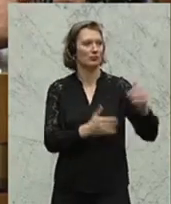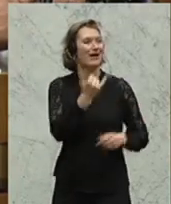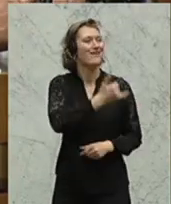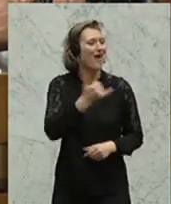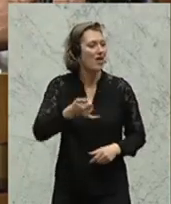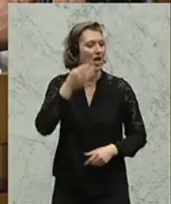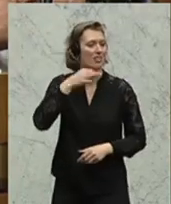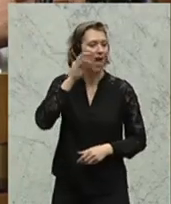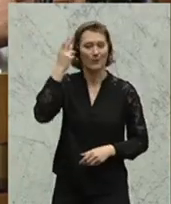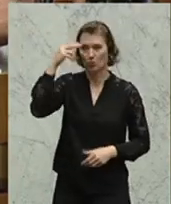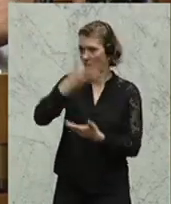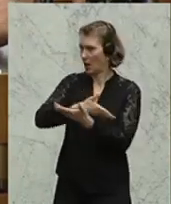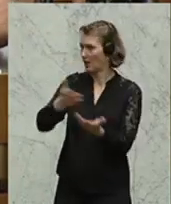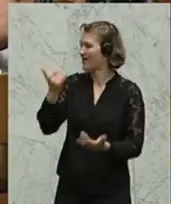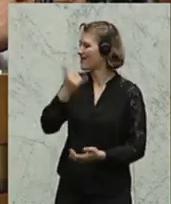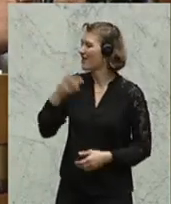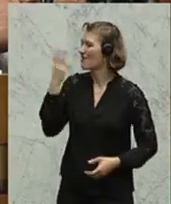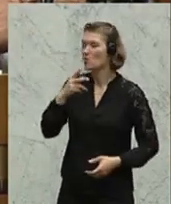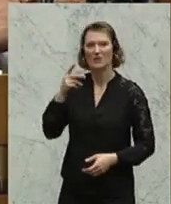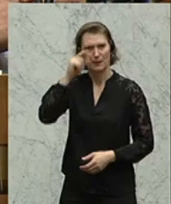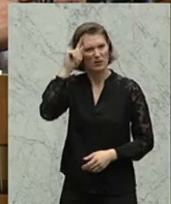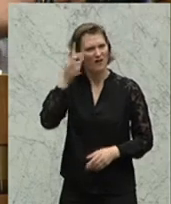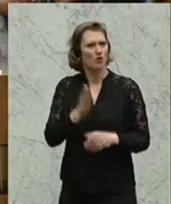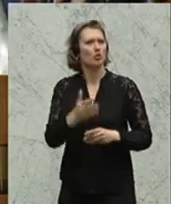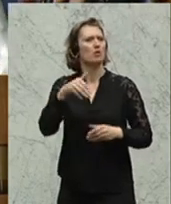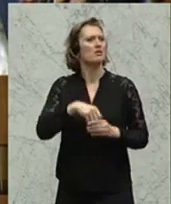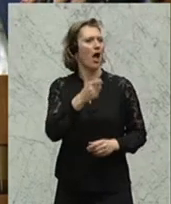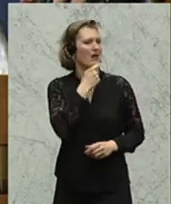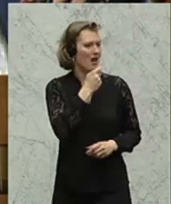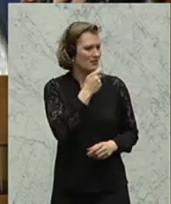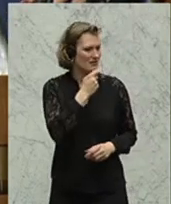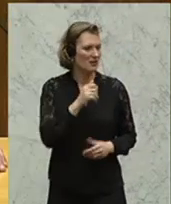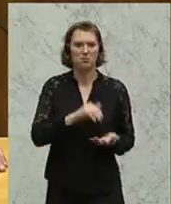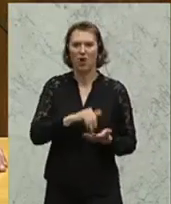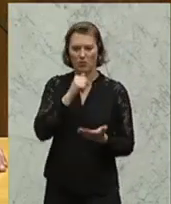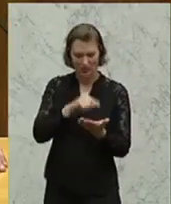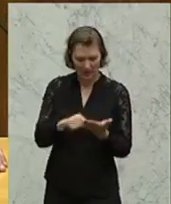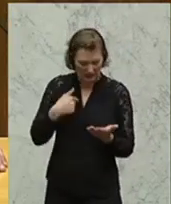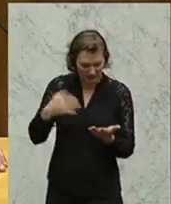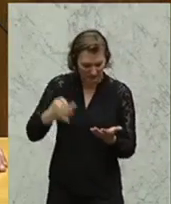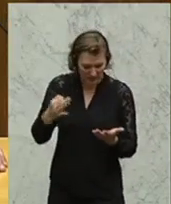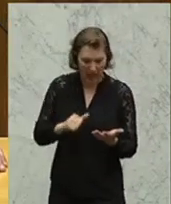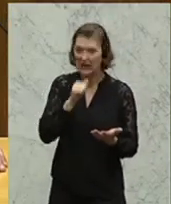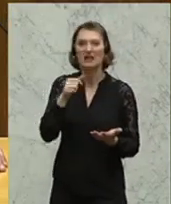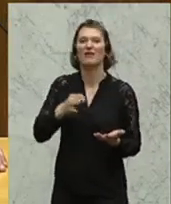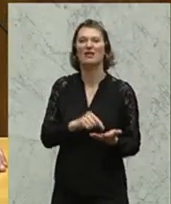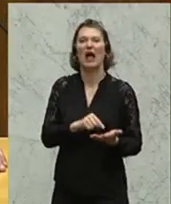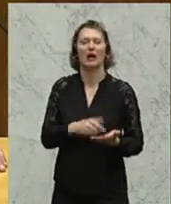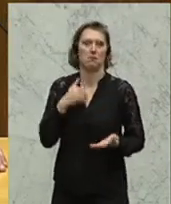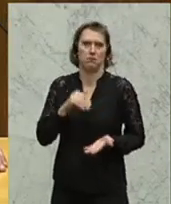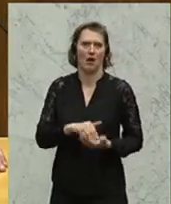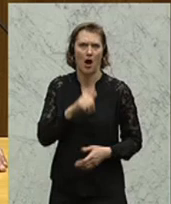jeder halbwegs vernünftige Mensch weiß doch, was er isst, oder? Der weiß doch, was da drinnen ist, was ich vertrage, was ich nicht vertrage.